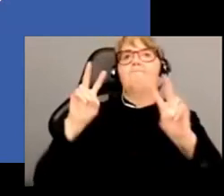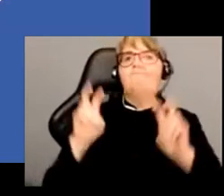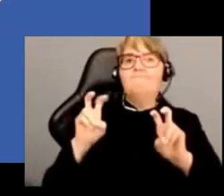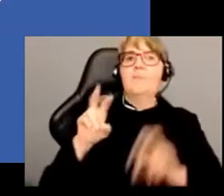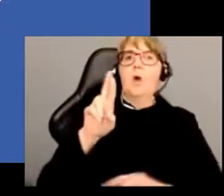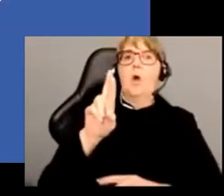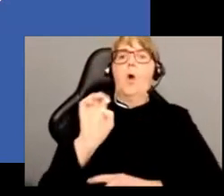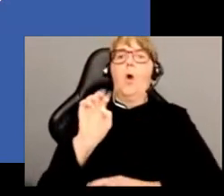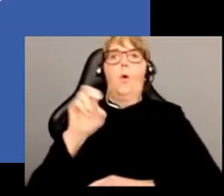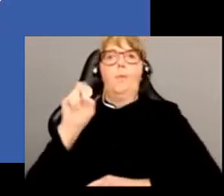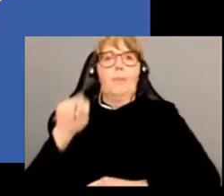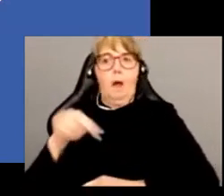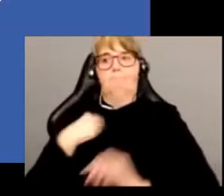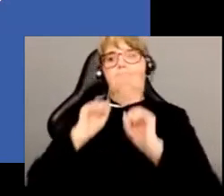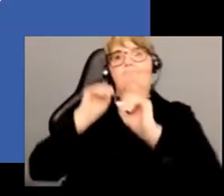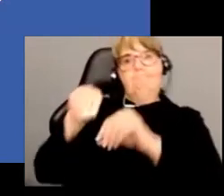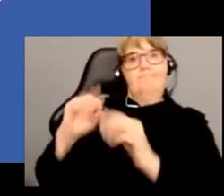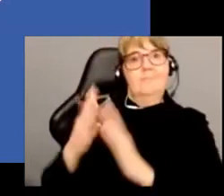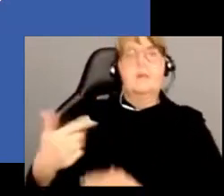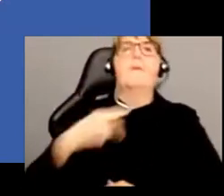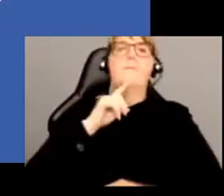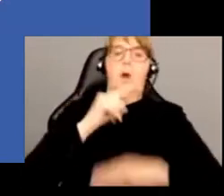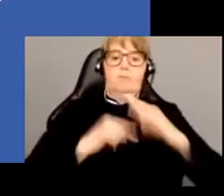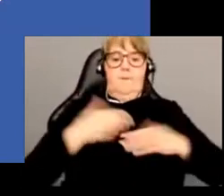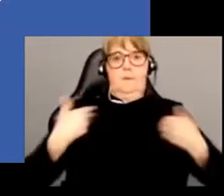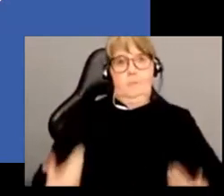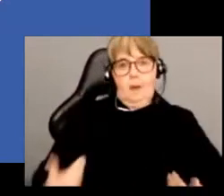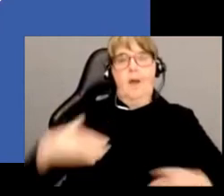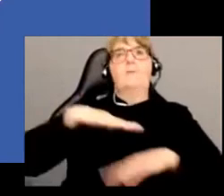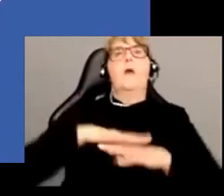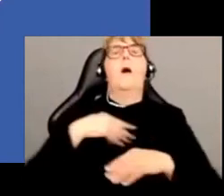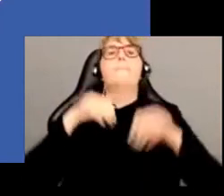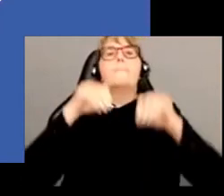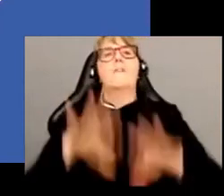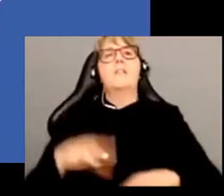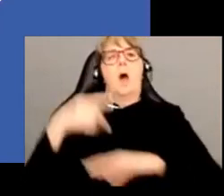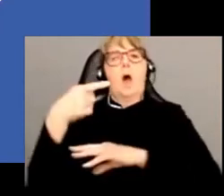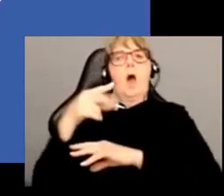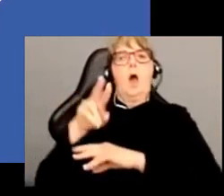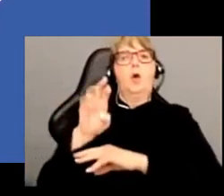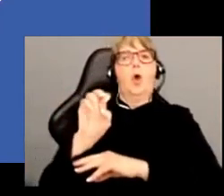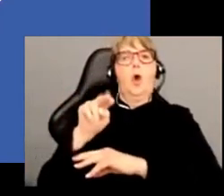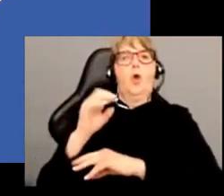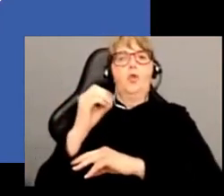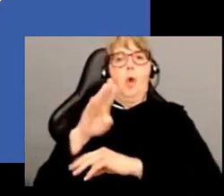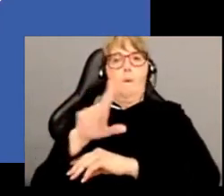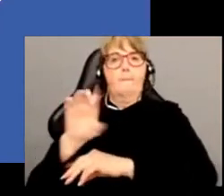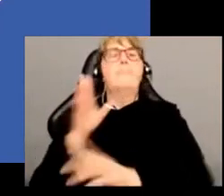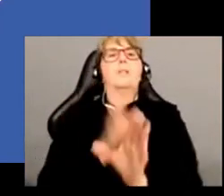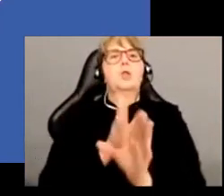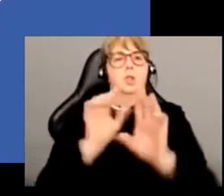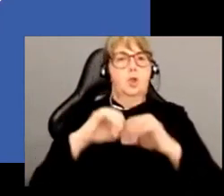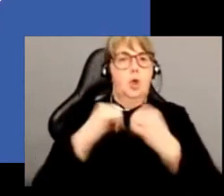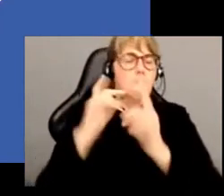suis universitaire à Grenoble, professeur de psychologie sociale, et jusqu'à assez récemment en fait, mes